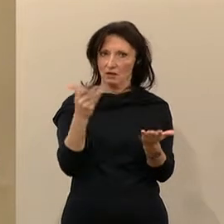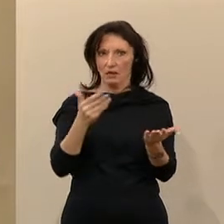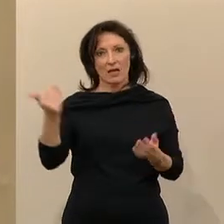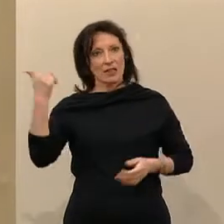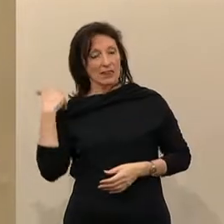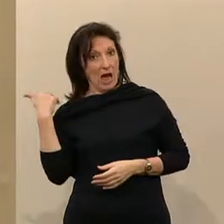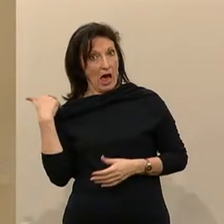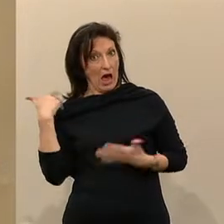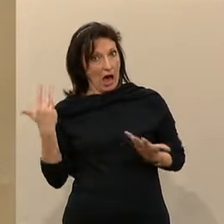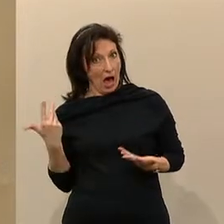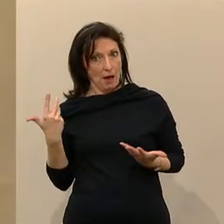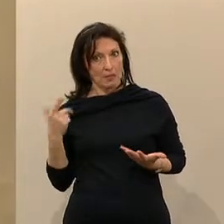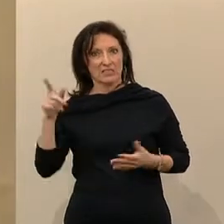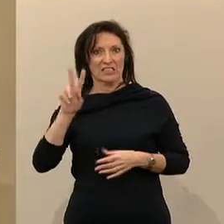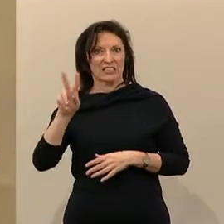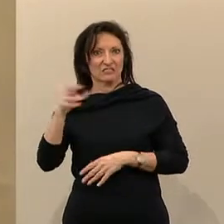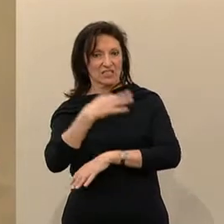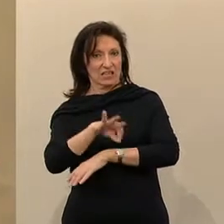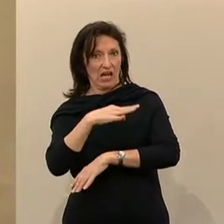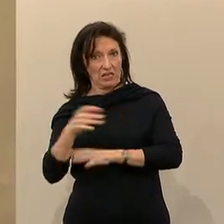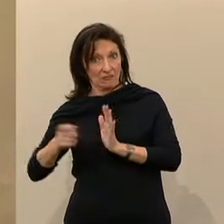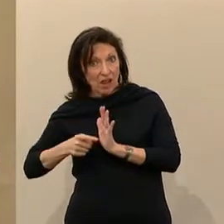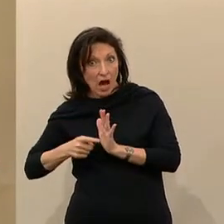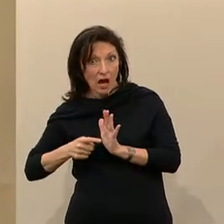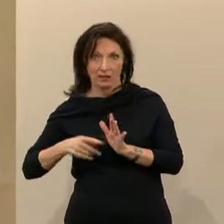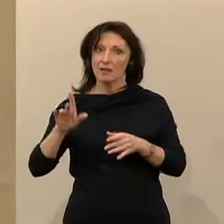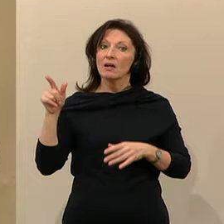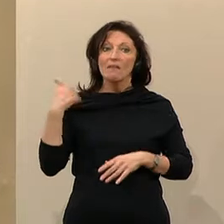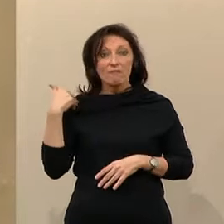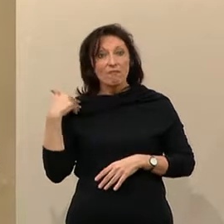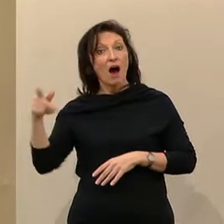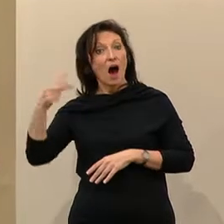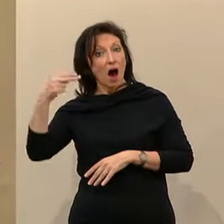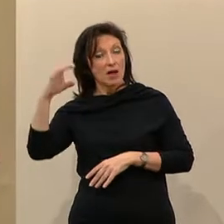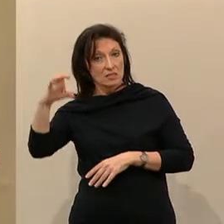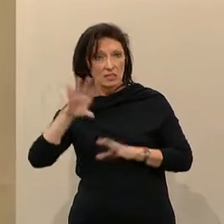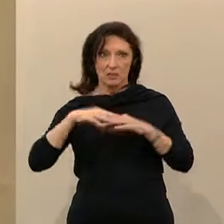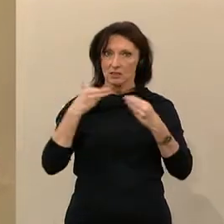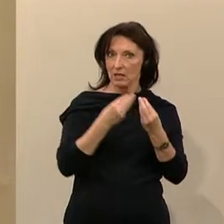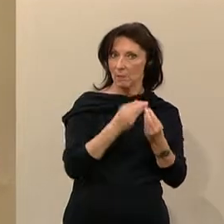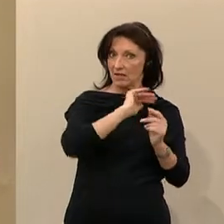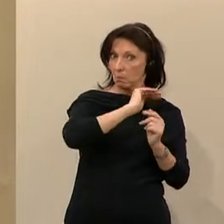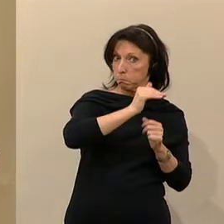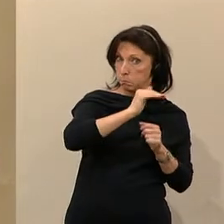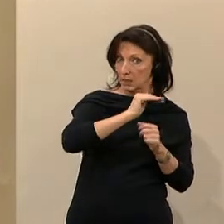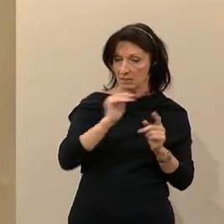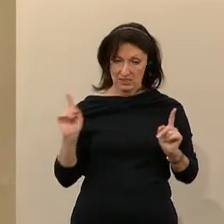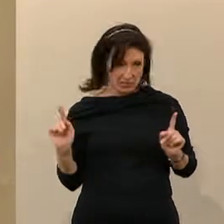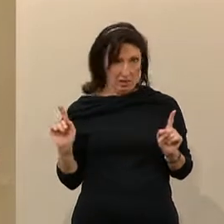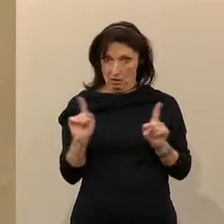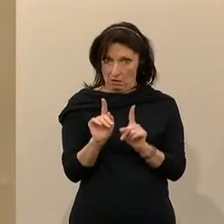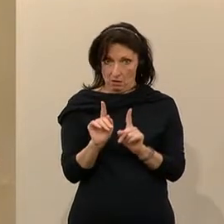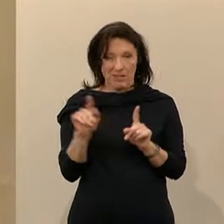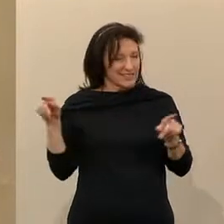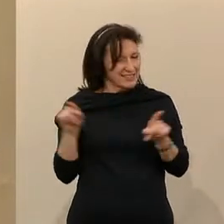heutigen Vizekanzler Strache gemeinsam mit Peter Pilz eingebracht worden ist und genau im Wortlaut derselbe